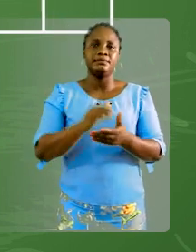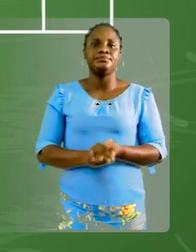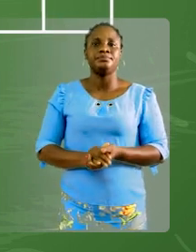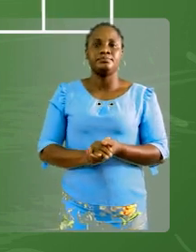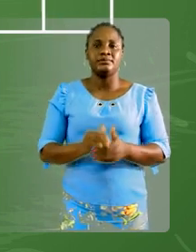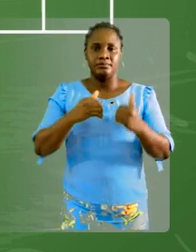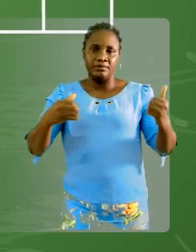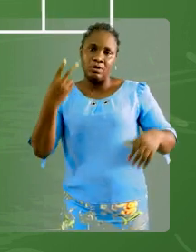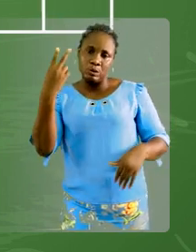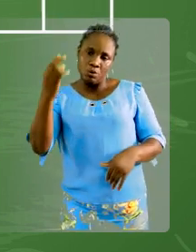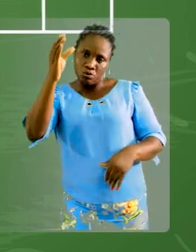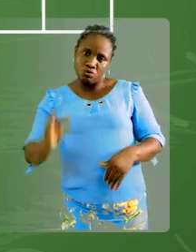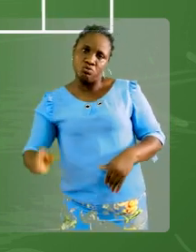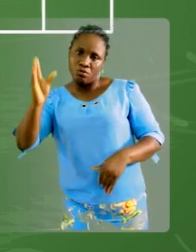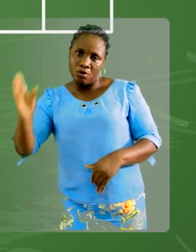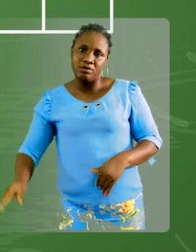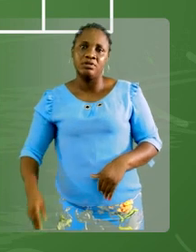On a l'hectomètre carré.